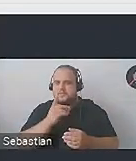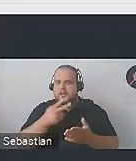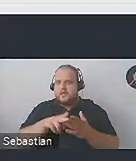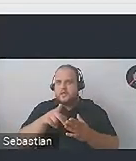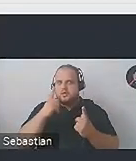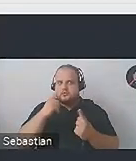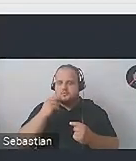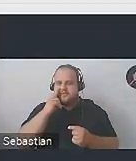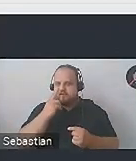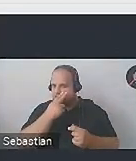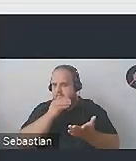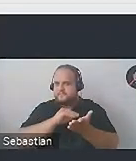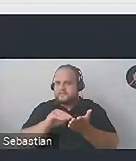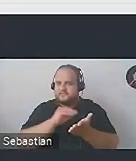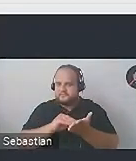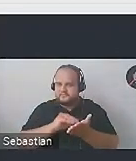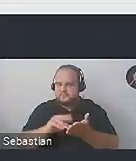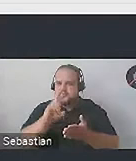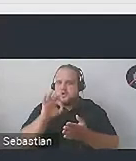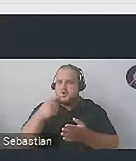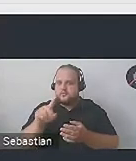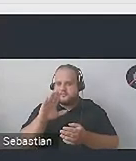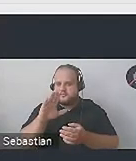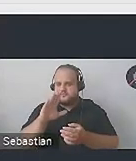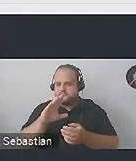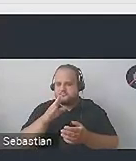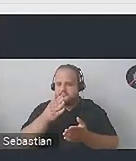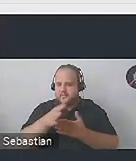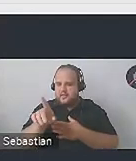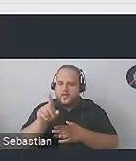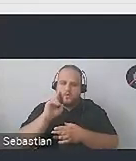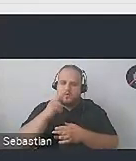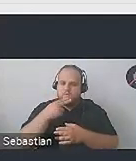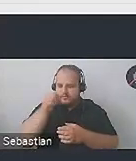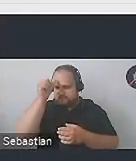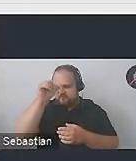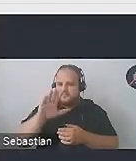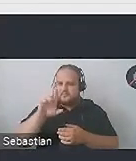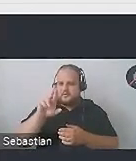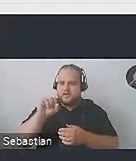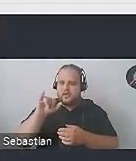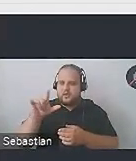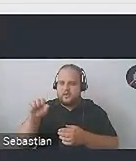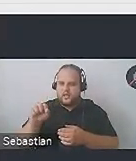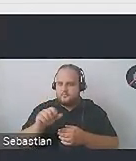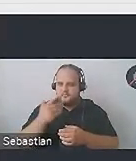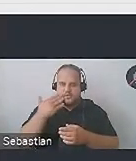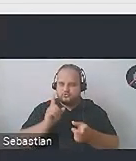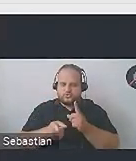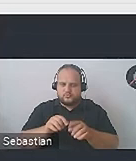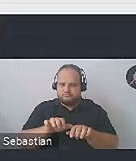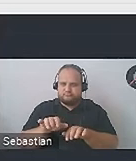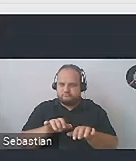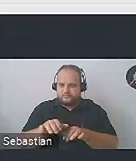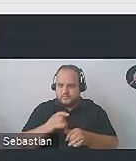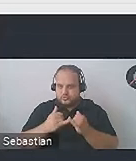niewidomej po prostu pisać kodem brajla, pisać alfabetem brajla w sposób bardzo szybki. Nie wiem, czy ktoś z Państwa widział, jak